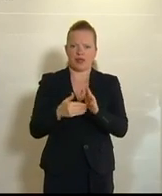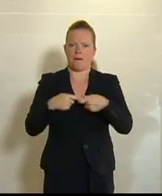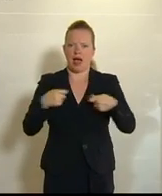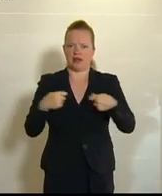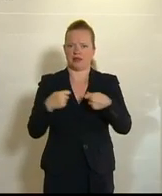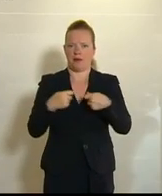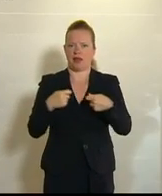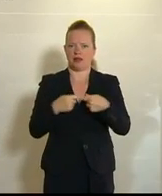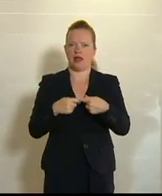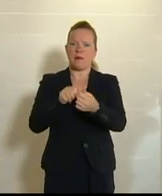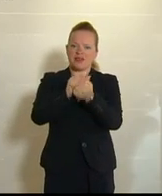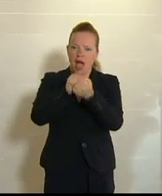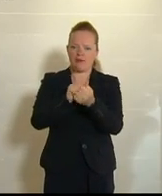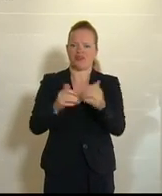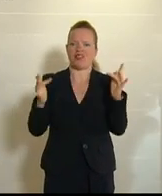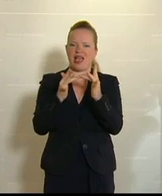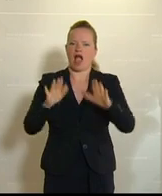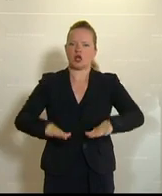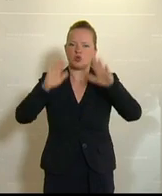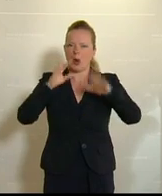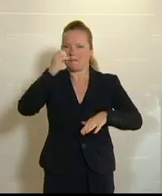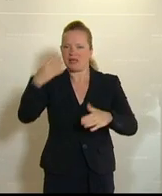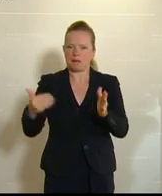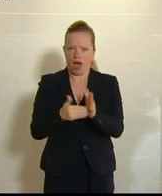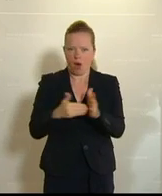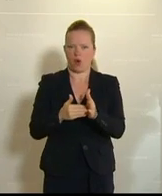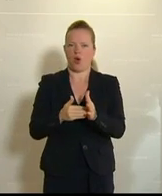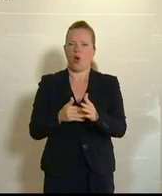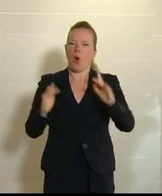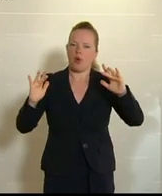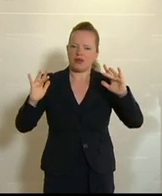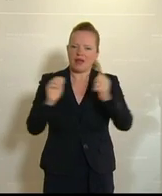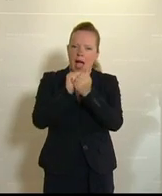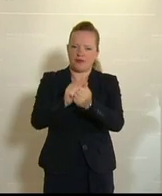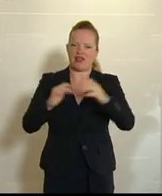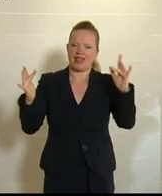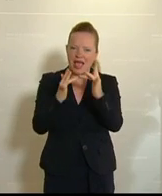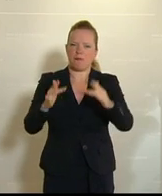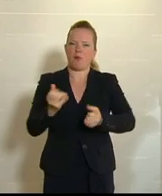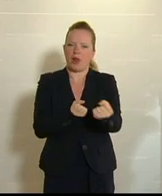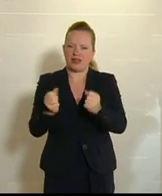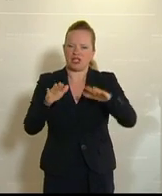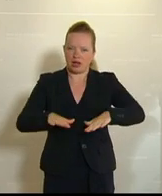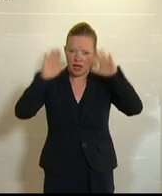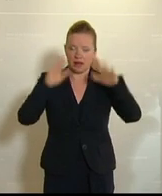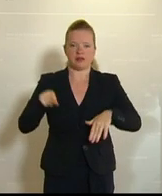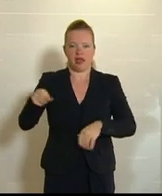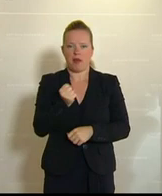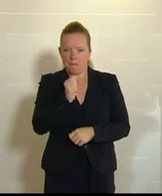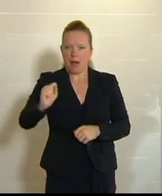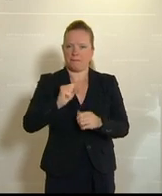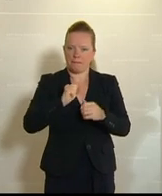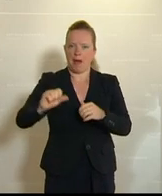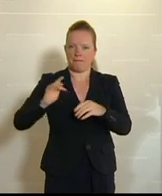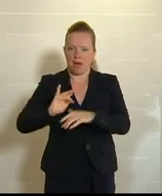im Kampf gegen Asylmissbrauch und im Kampf gegen den politischen Islam. Sie entweder torpediert, bis